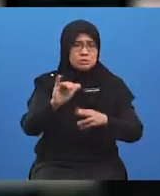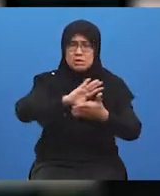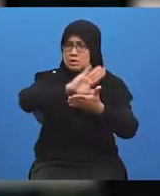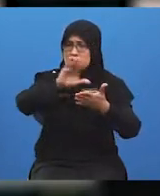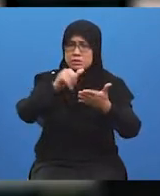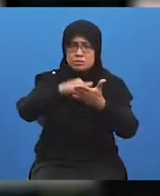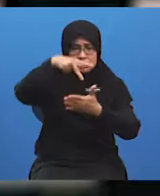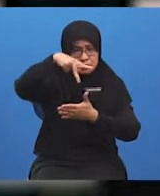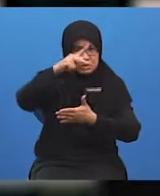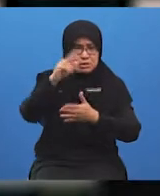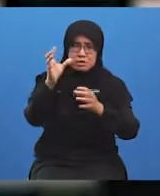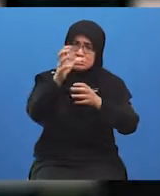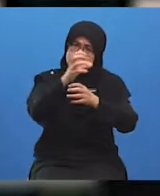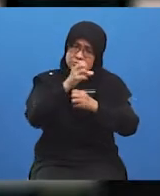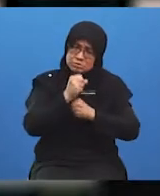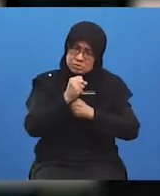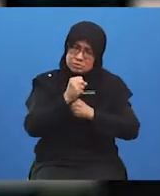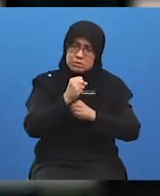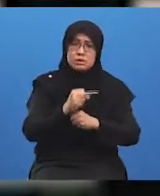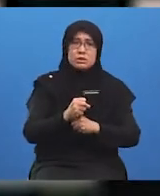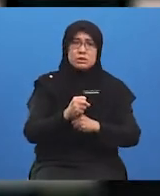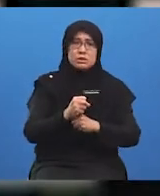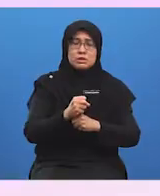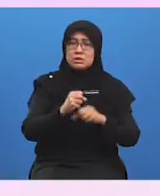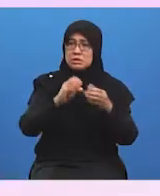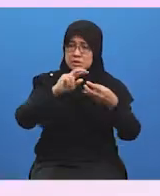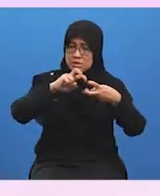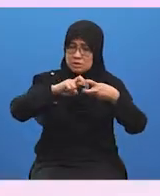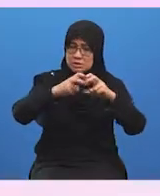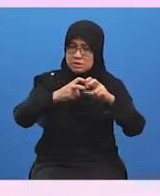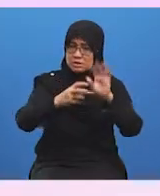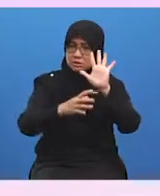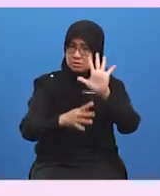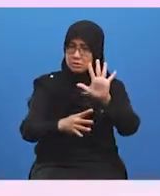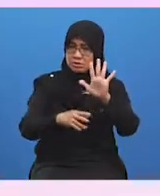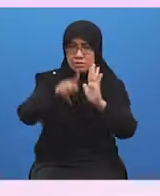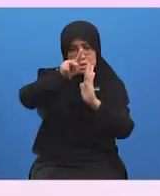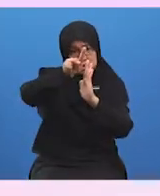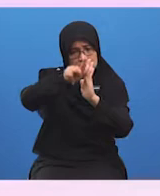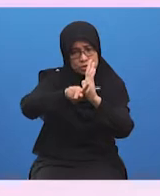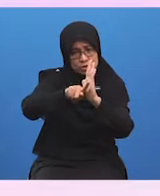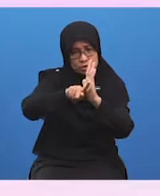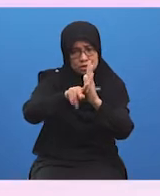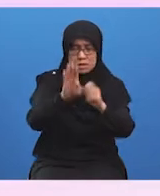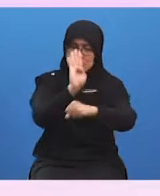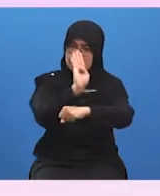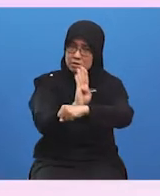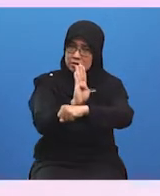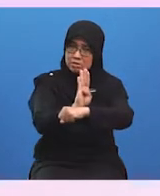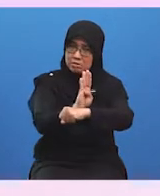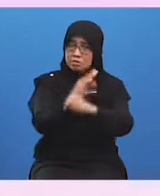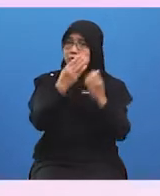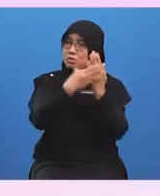di negara ini. Masalah kelima ialah kekurangan kepakaran dan tenaga buruh